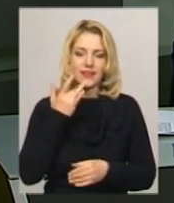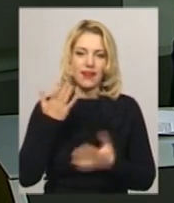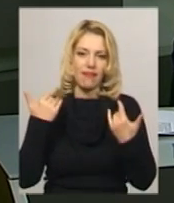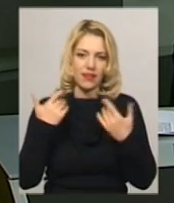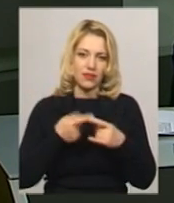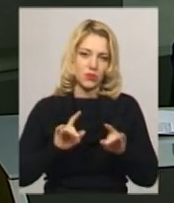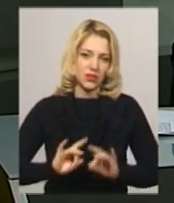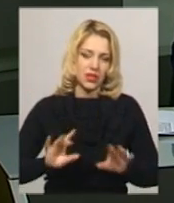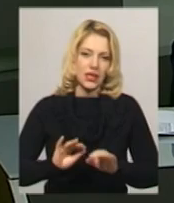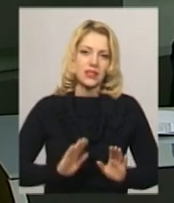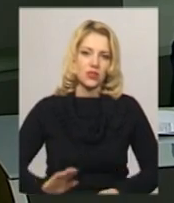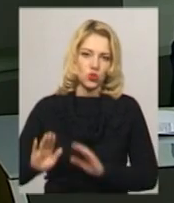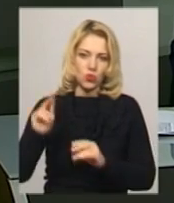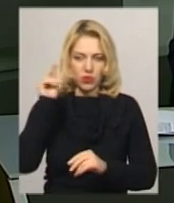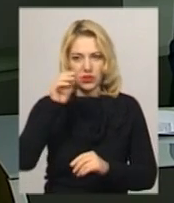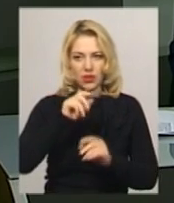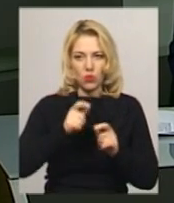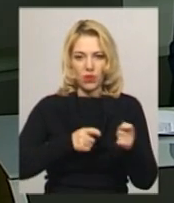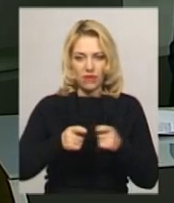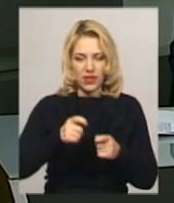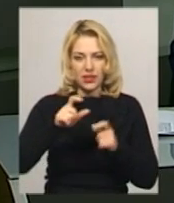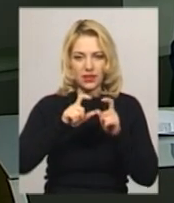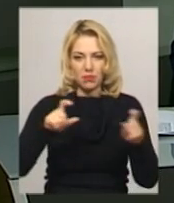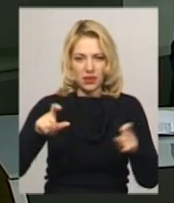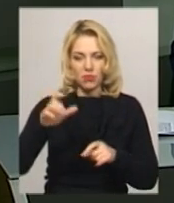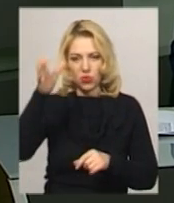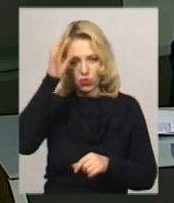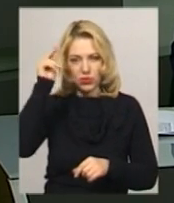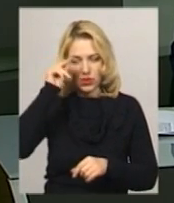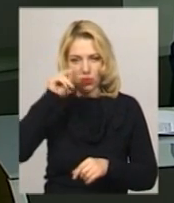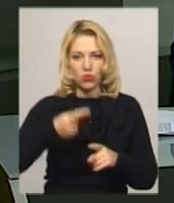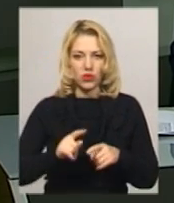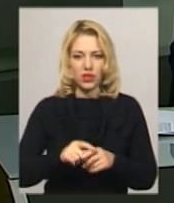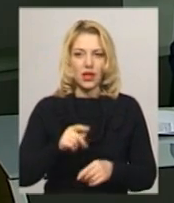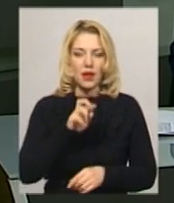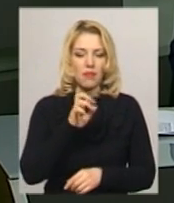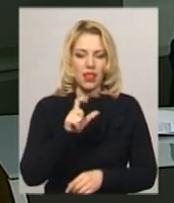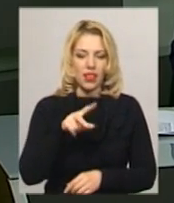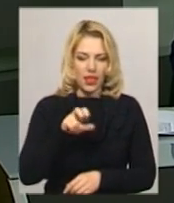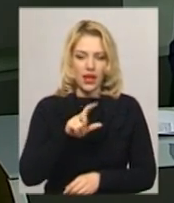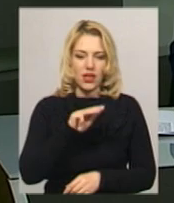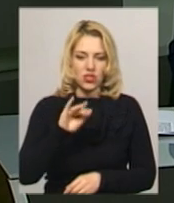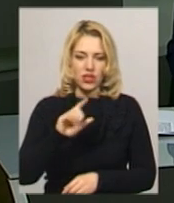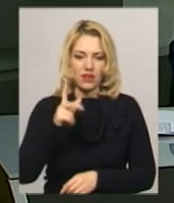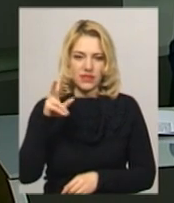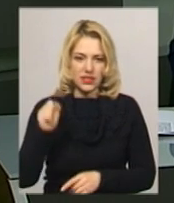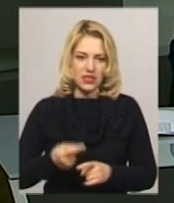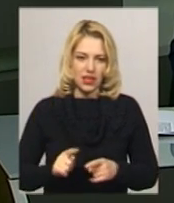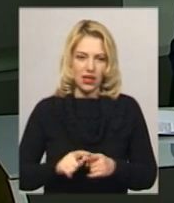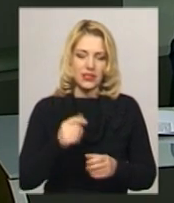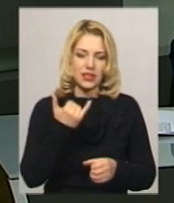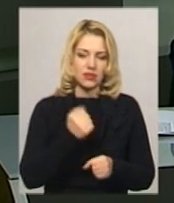начальника управління Департаменту освіти і науки Хмельницької облдержадміністрації Валентина Блажуєвська. За її словами, в області